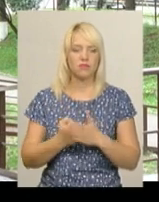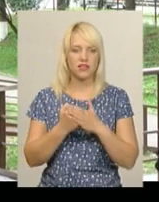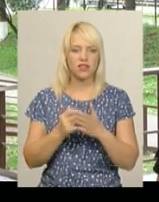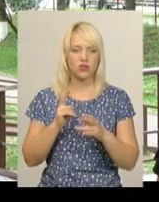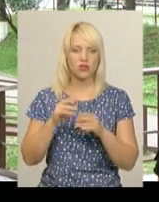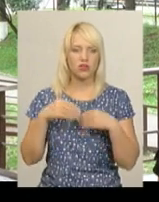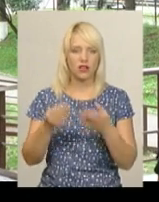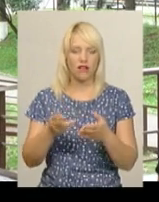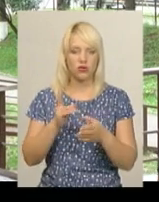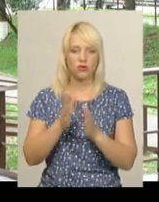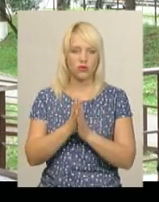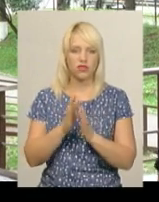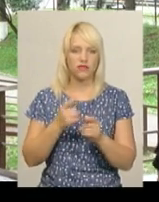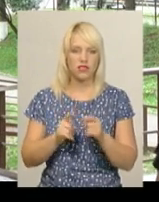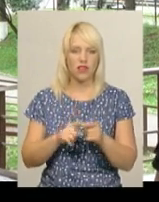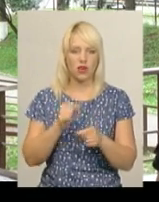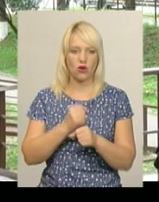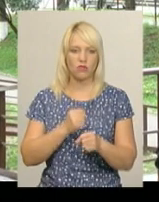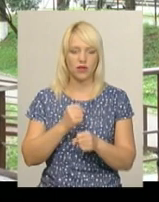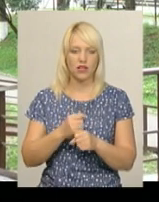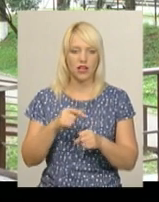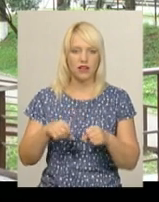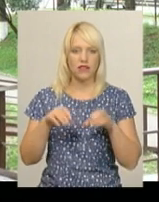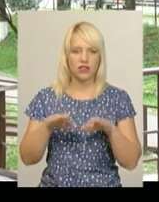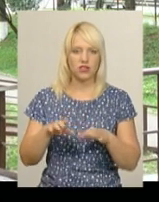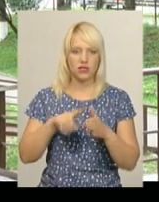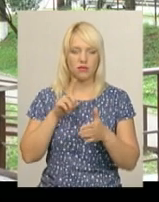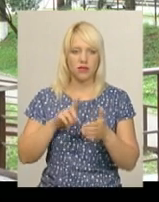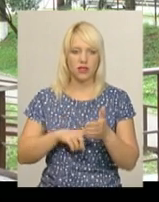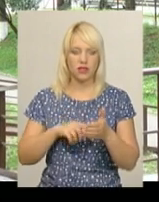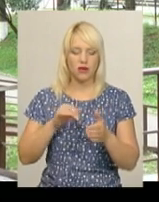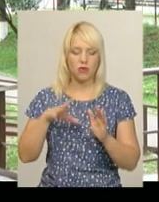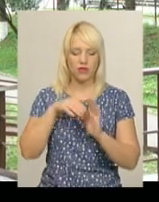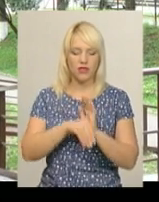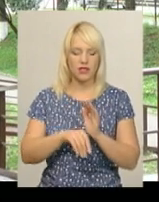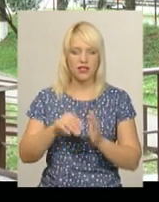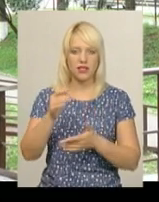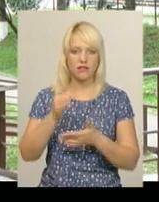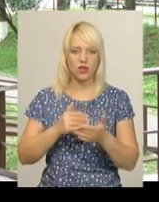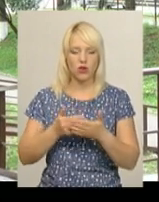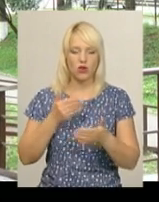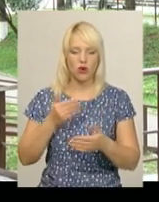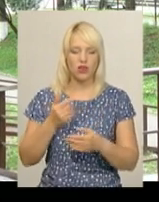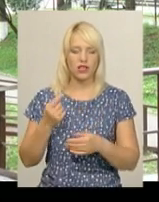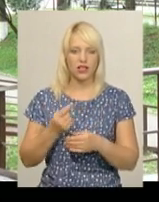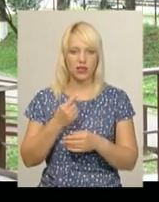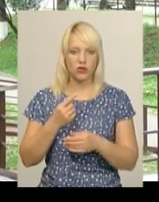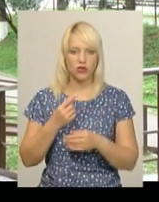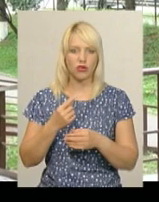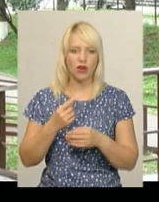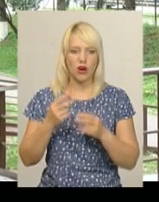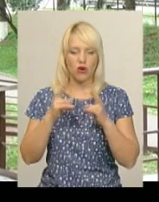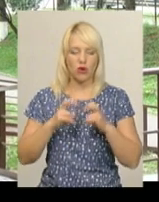добро, хто його просив це зробити. І вирішується питання пронесення відомості до єдиного реєстру досудових розслідувань за